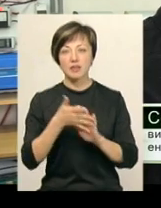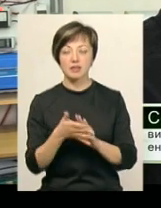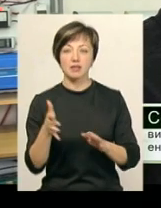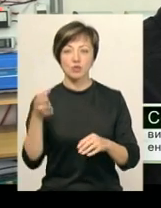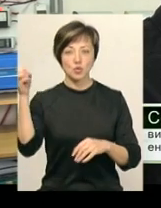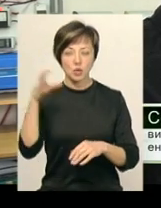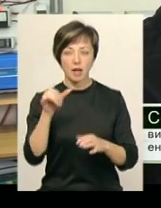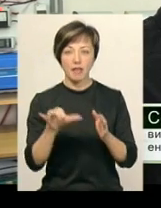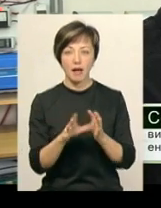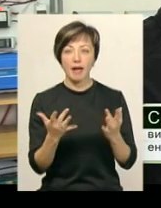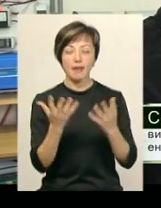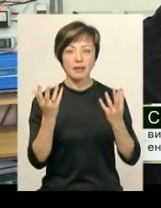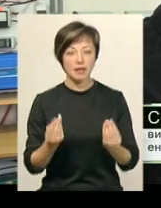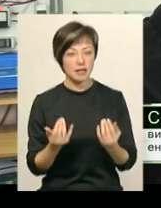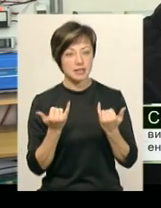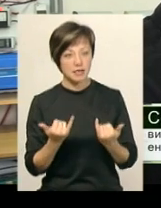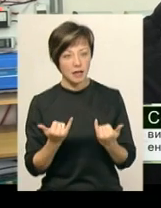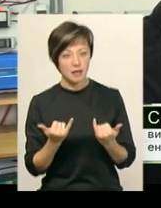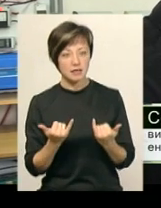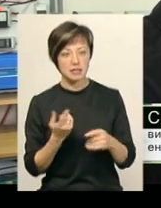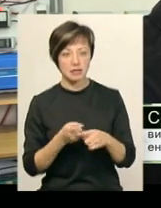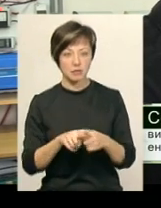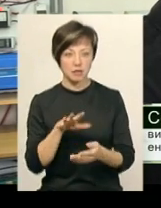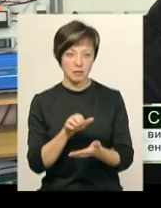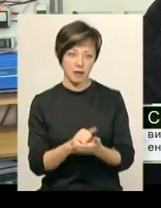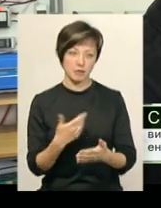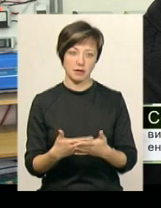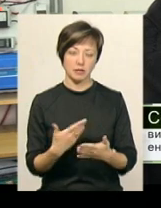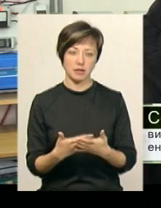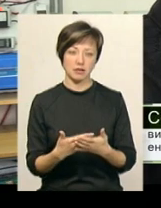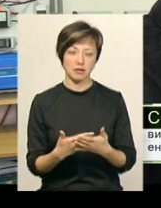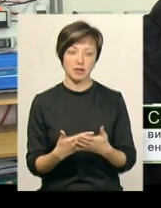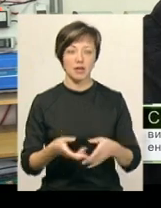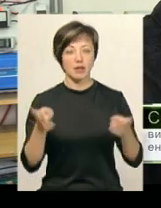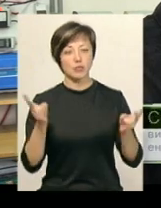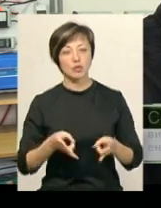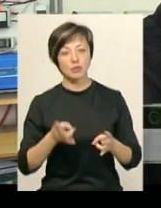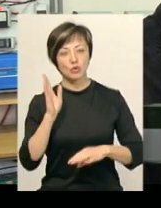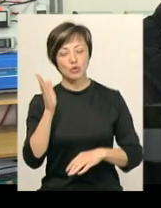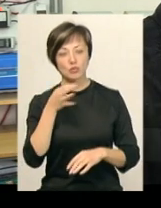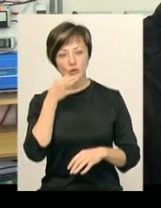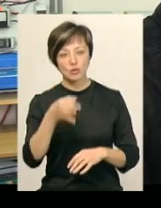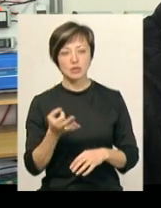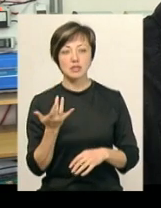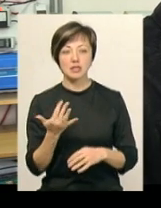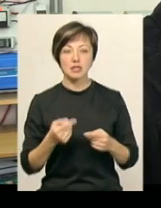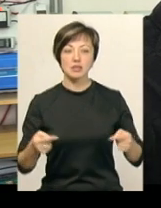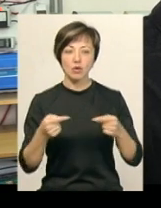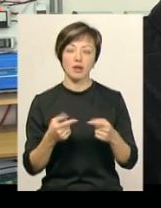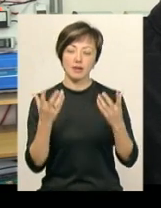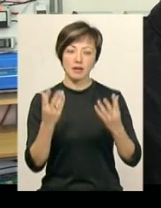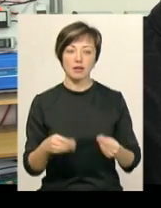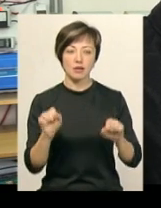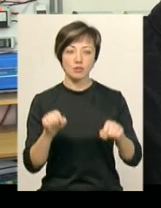наприклад, це. І зараз ми з цим займаємося, наприклад, що нам потрібно спрогнозувати, скільки за конкретний день ми